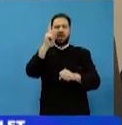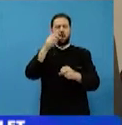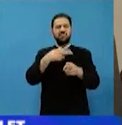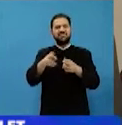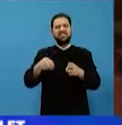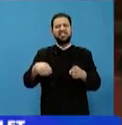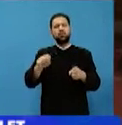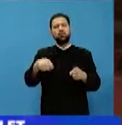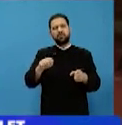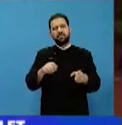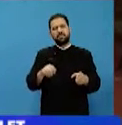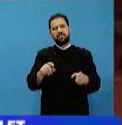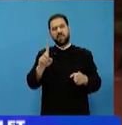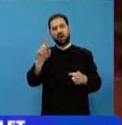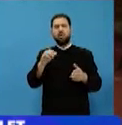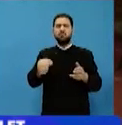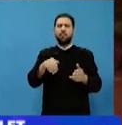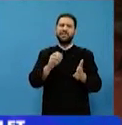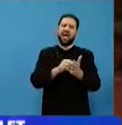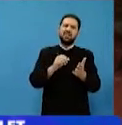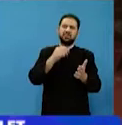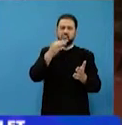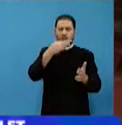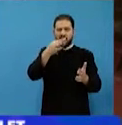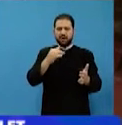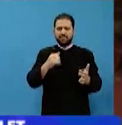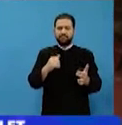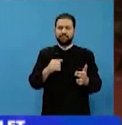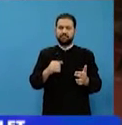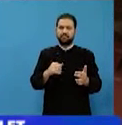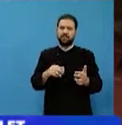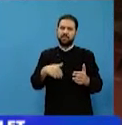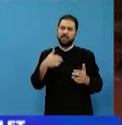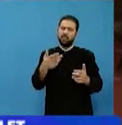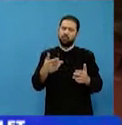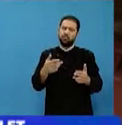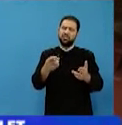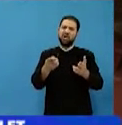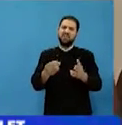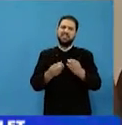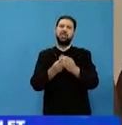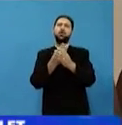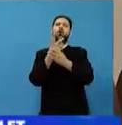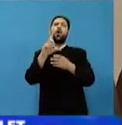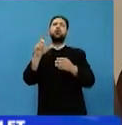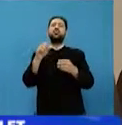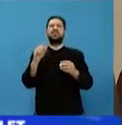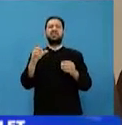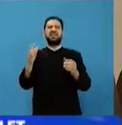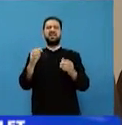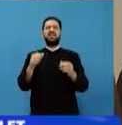slujbă. La un moment dat spune că după ce s-a instalat în noua sachilie acolo la Panaguda